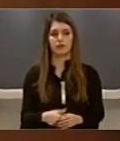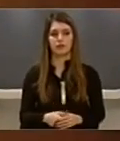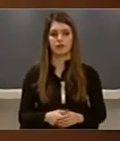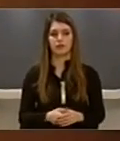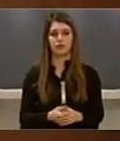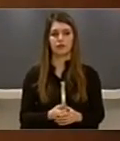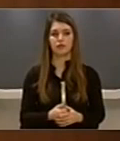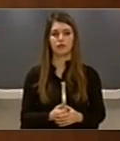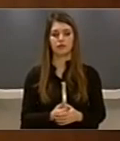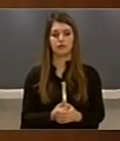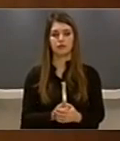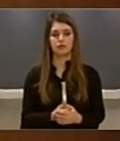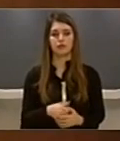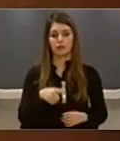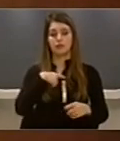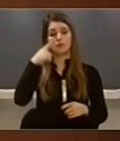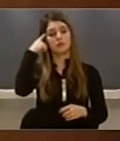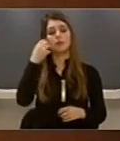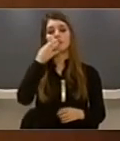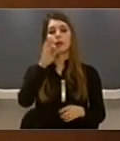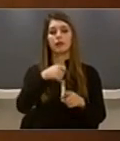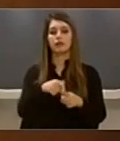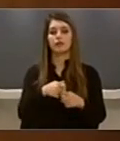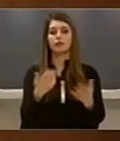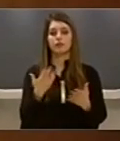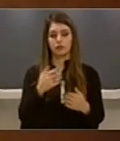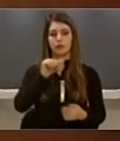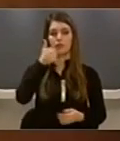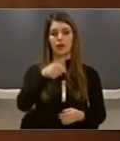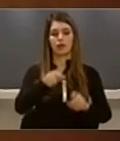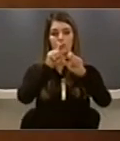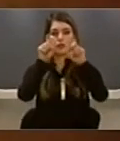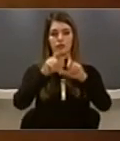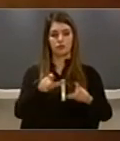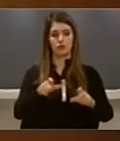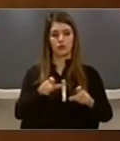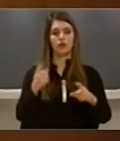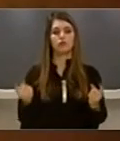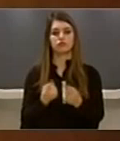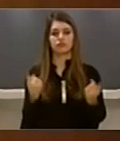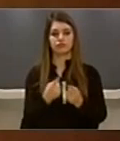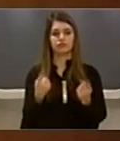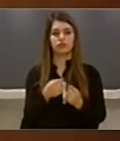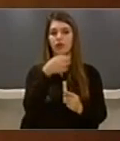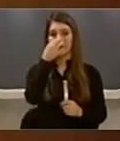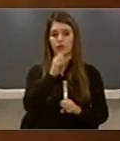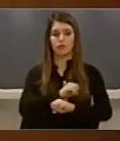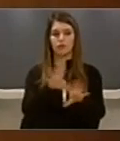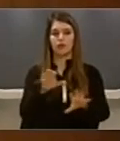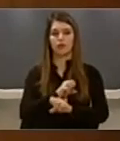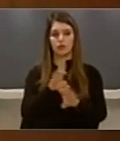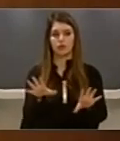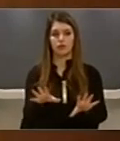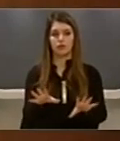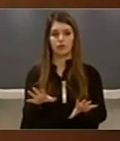Unë më ndojë se për të parëndëllur Këtë fenomen të largimit të të rinjive tanë Duot që institucionat tona të ndërmari Një kamparve disimi që në vete Dhëtë të ngërthente